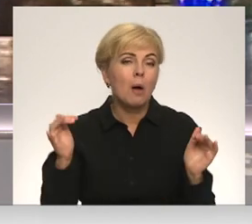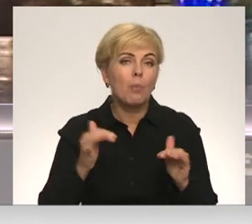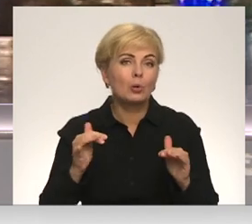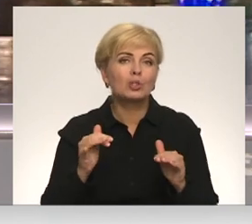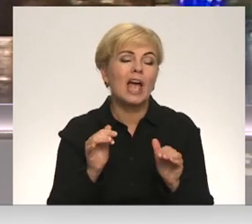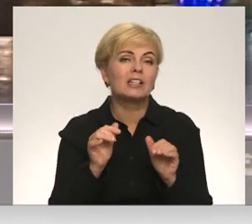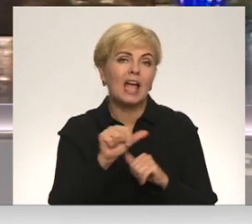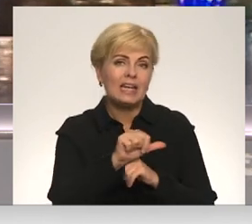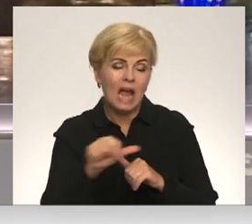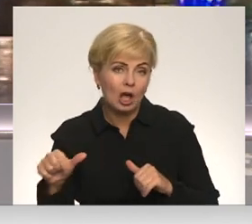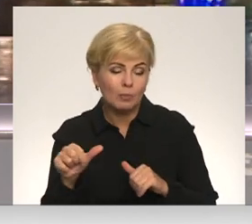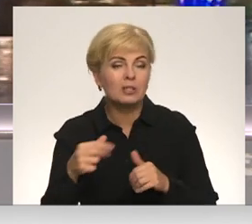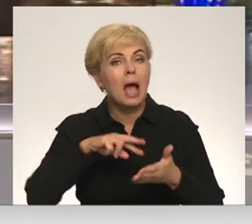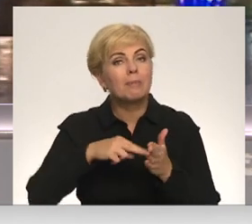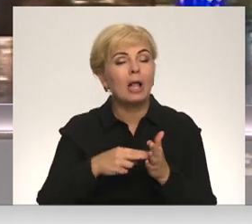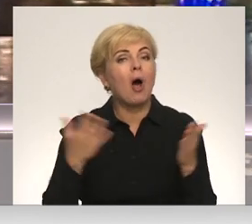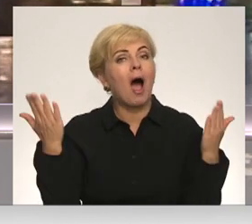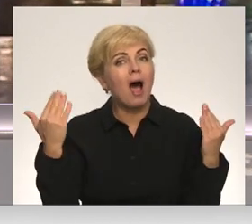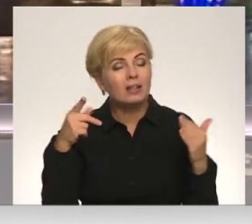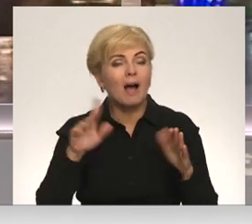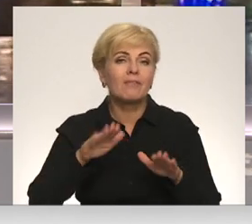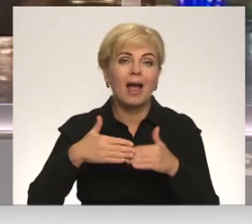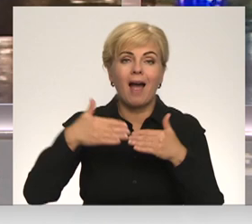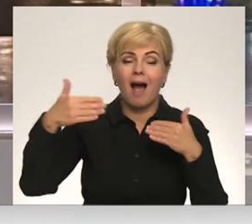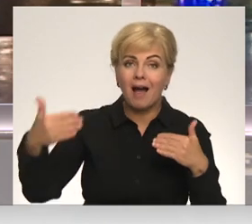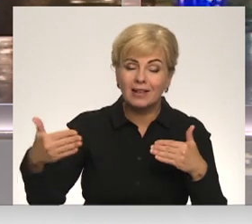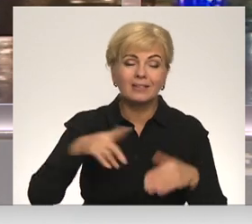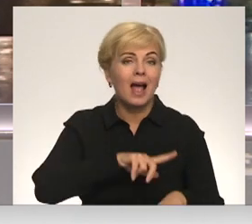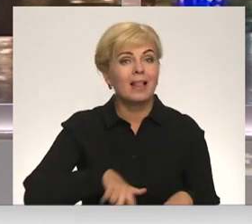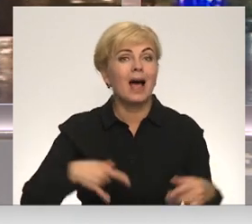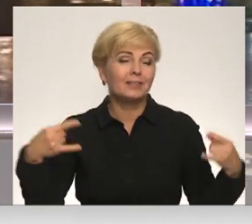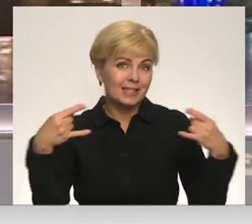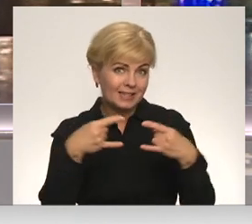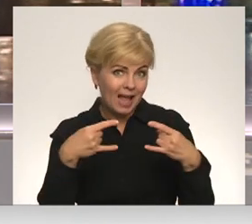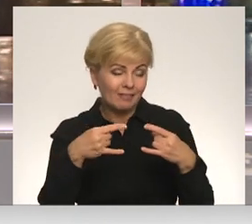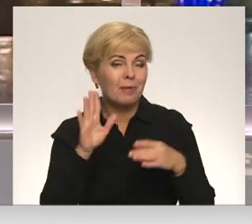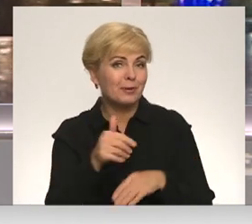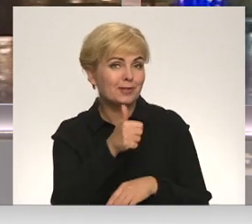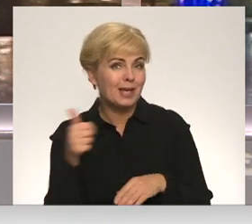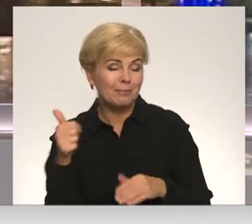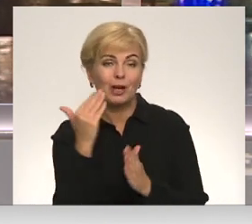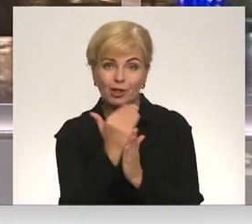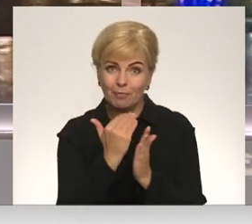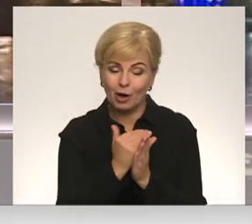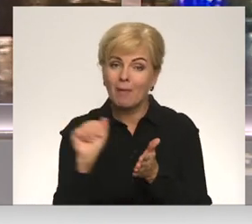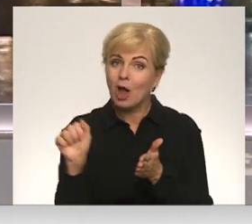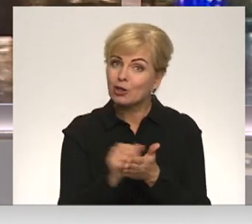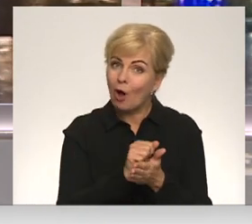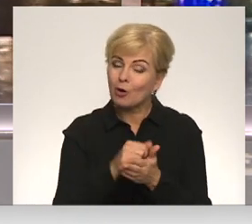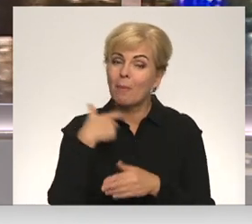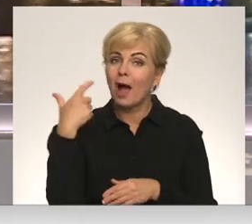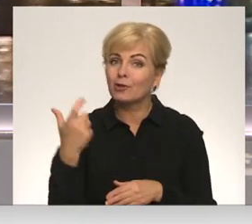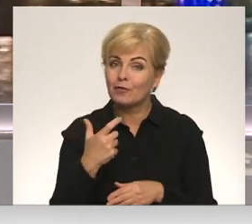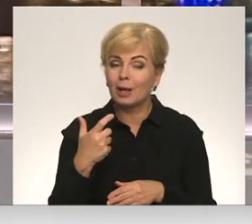aktivitāša plānotas svaigā gaisā vai arī attālināti. Arī Latvijas televīzijas ēterā būs īpaša programma, dokumentālās films